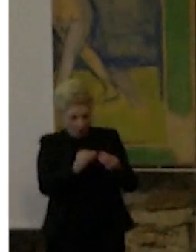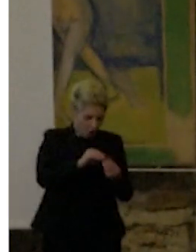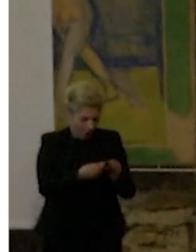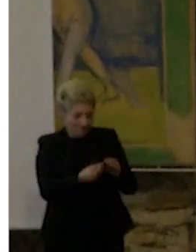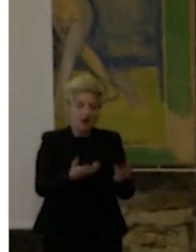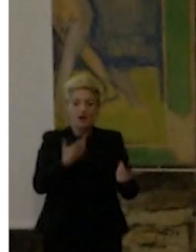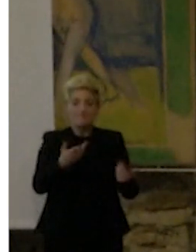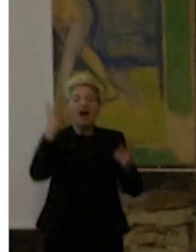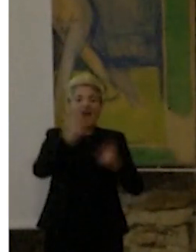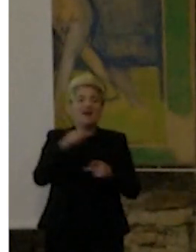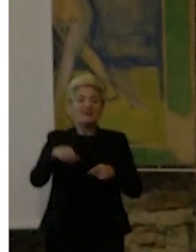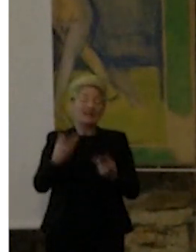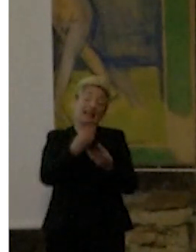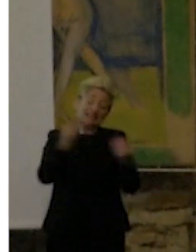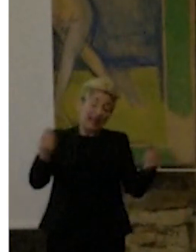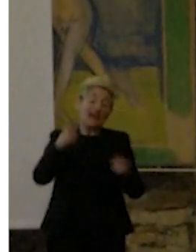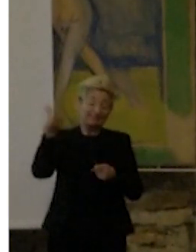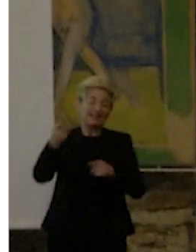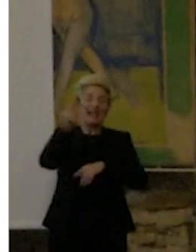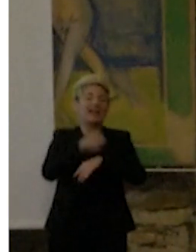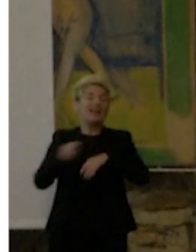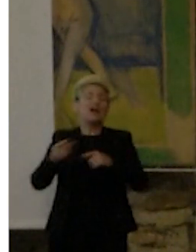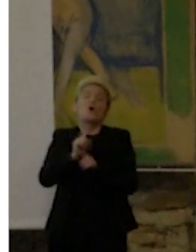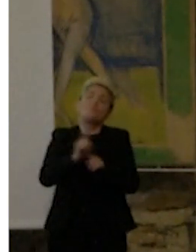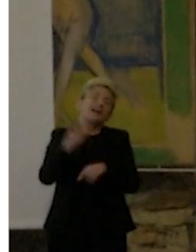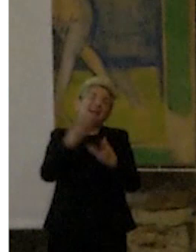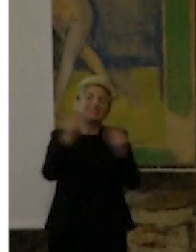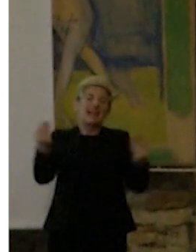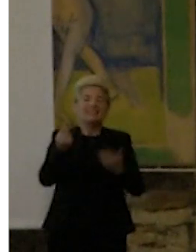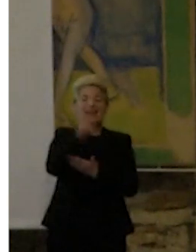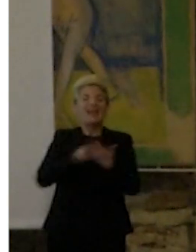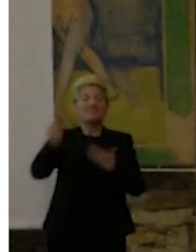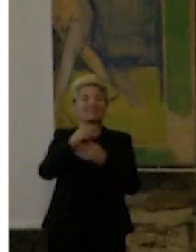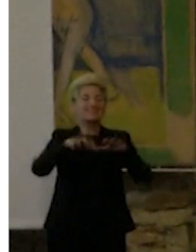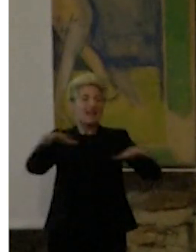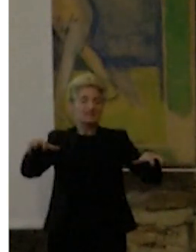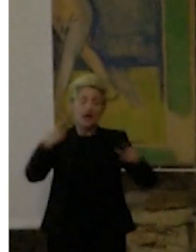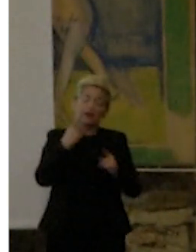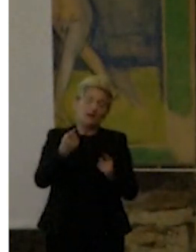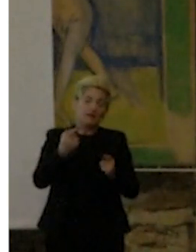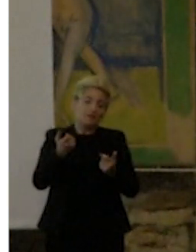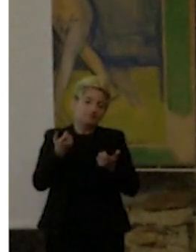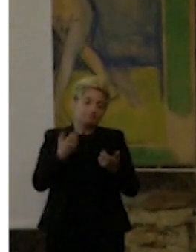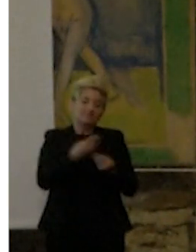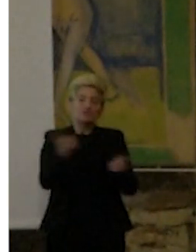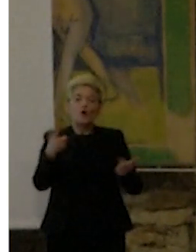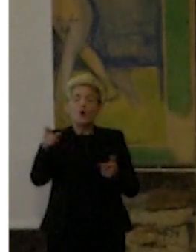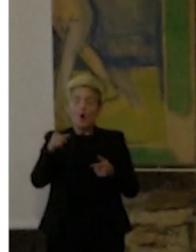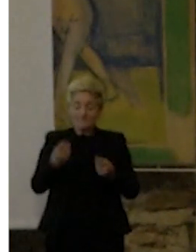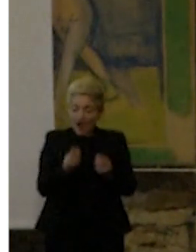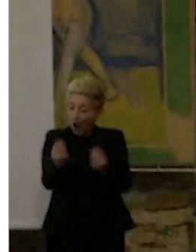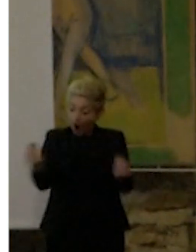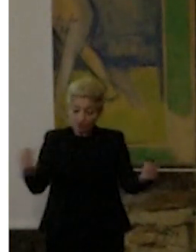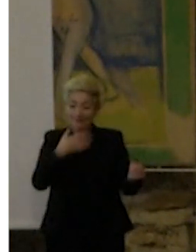usare. Questa è una deformazione che purtroppo nel tempo si è vista perché i designer non sono